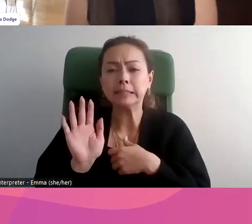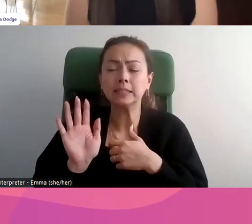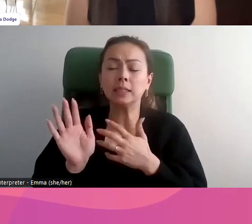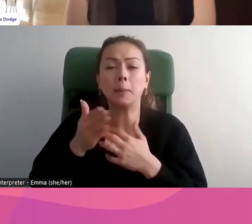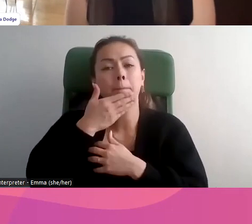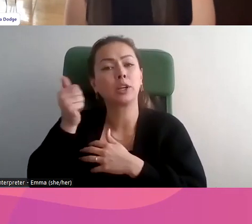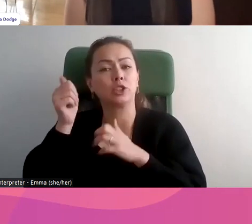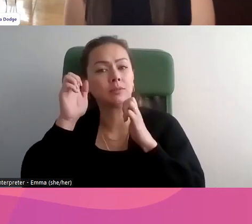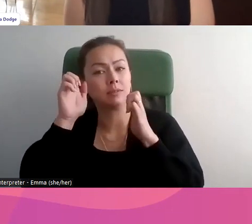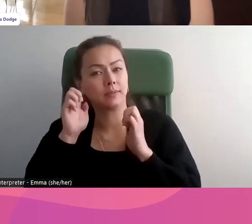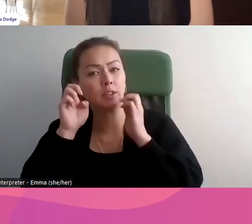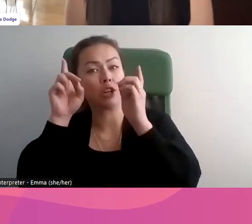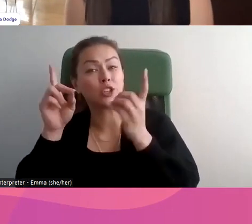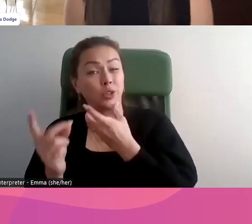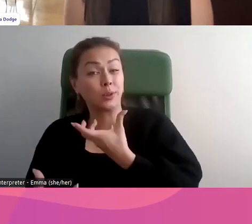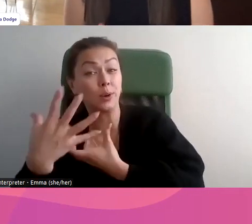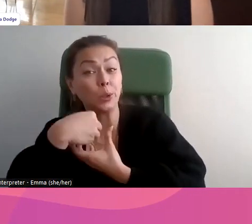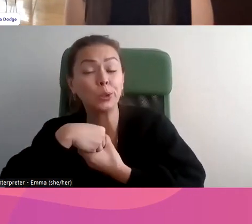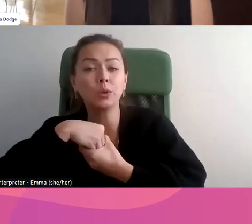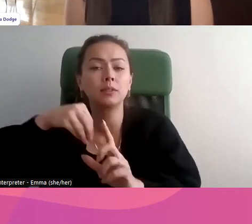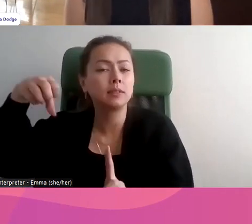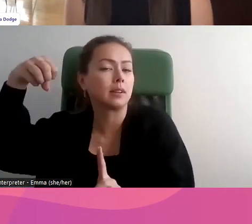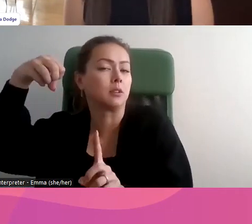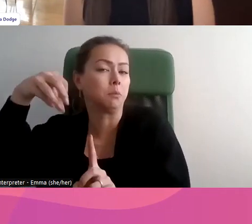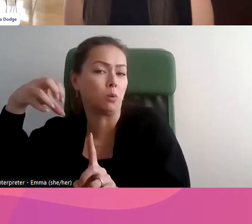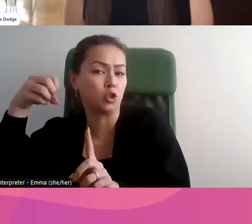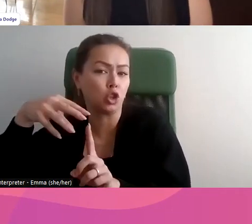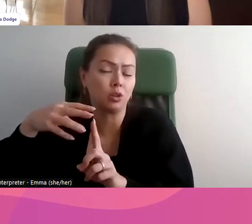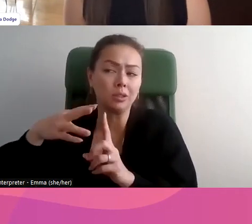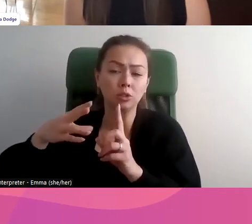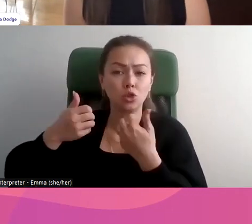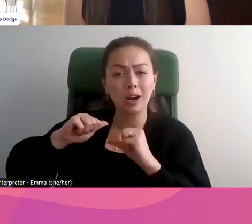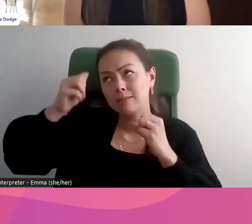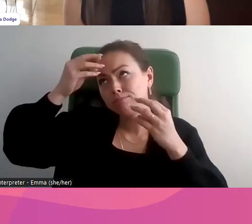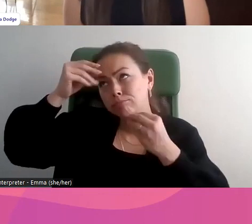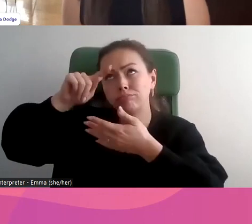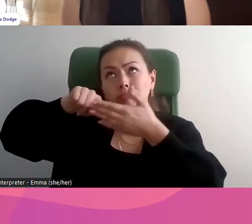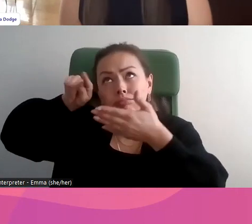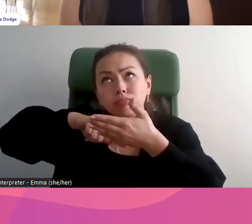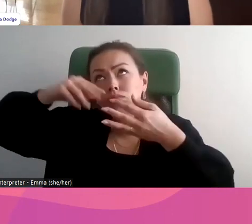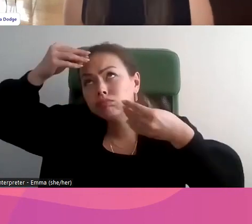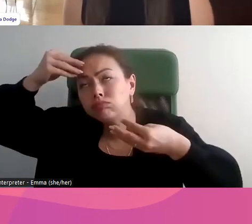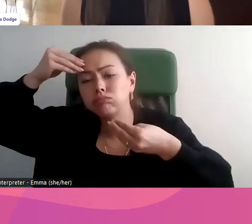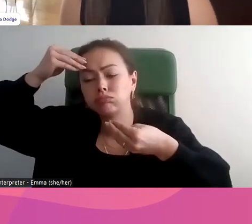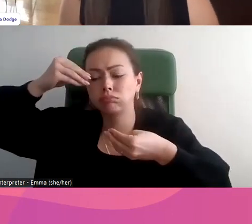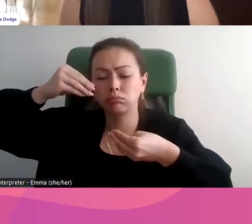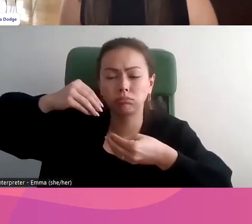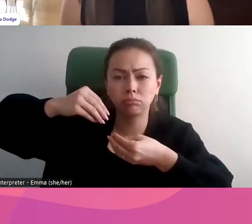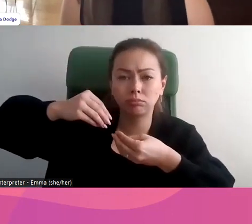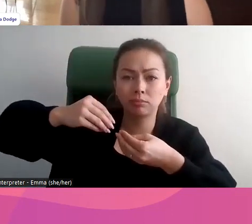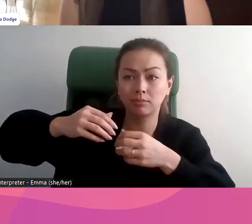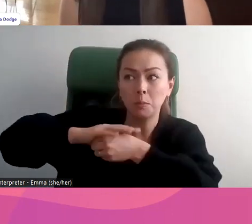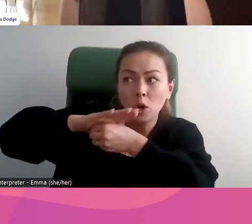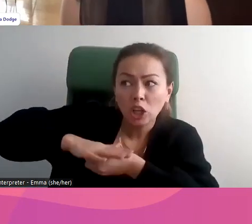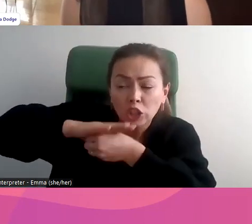victimes qui doivent éviter les risques, l'éducation pourrait aider les jeunes à exposer et penser de façon critique aux